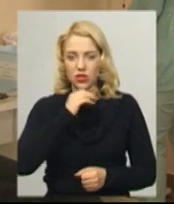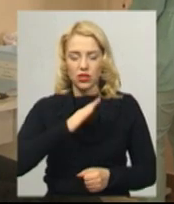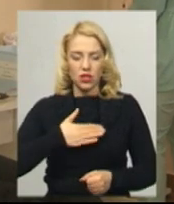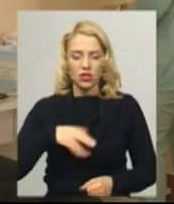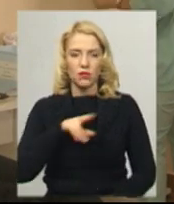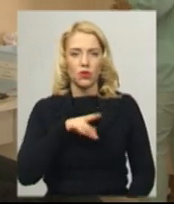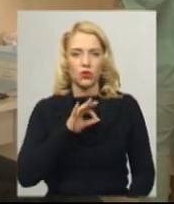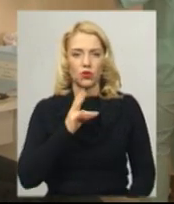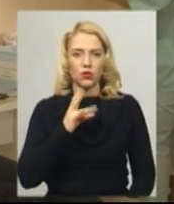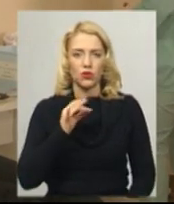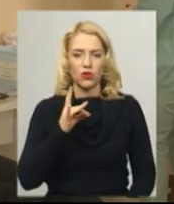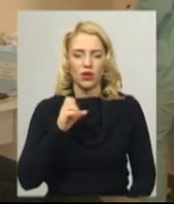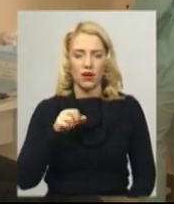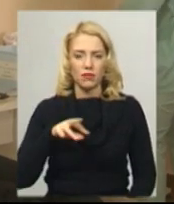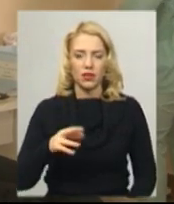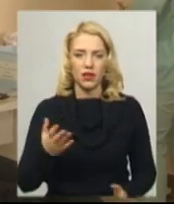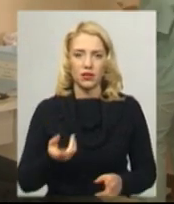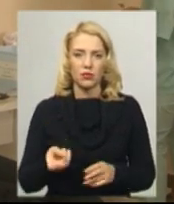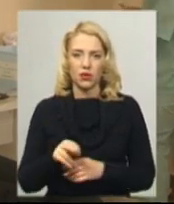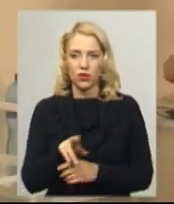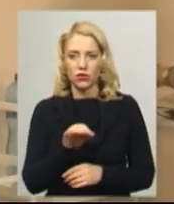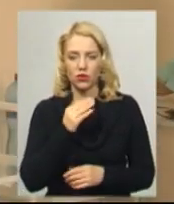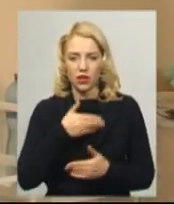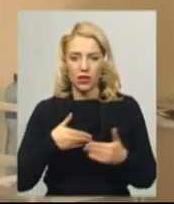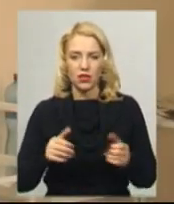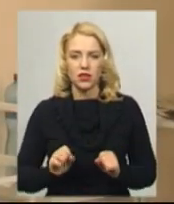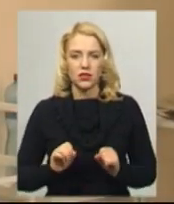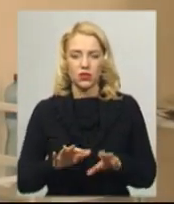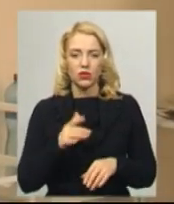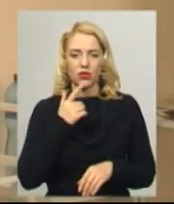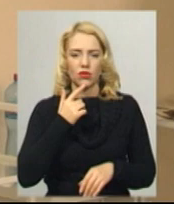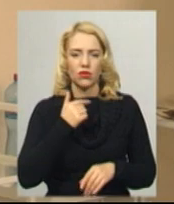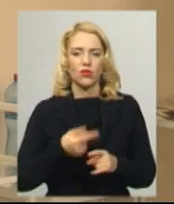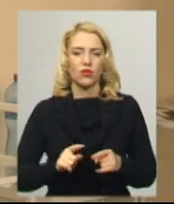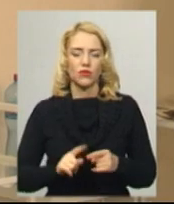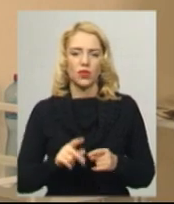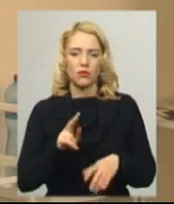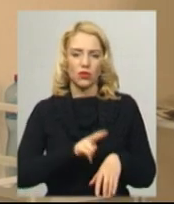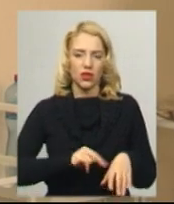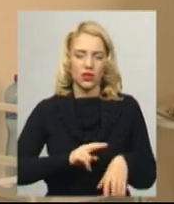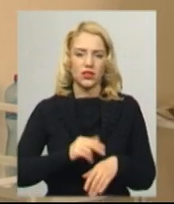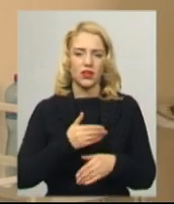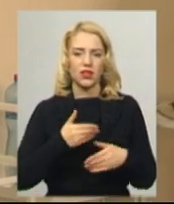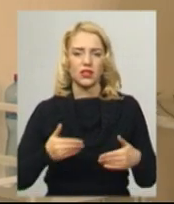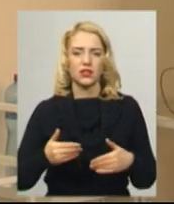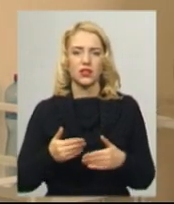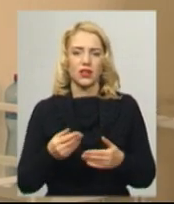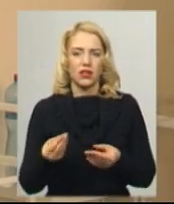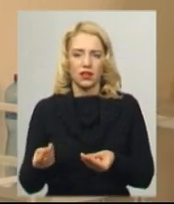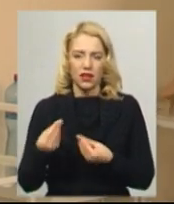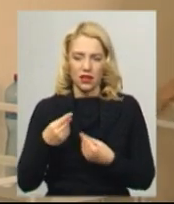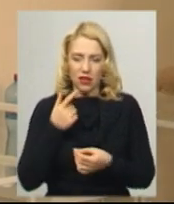постійним, які приходять до нас, здають кров, бувають акції, і поліція, нацполіція здає,